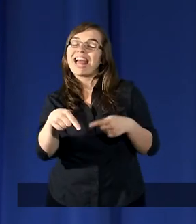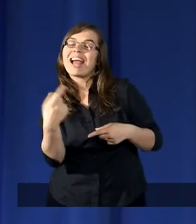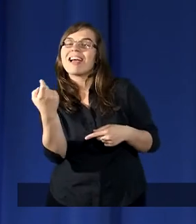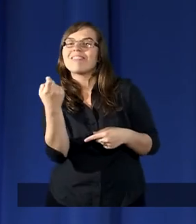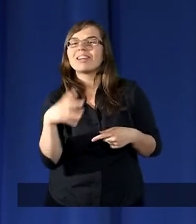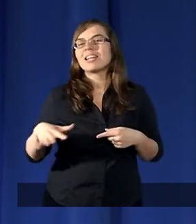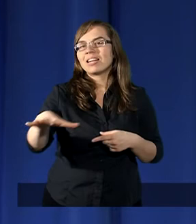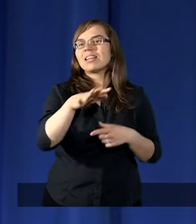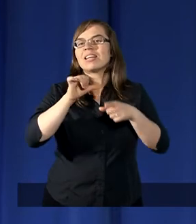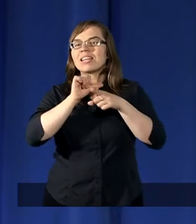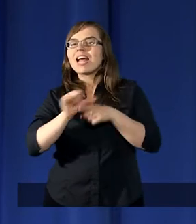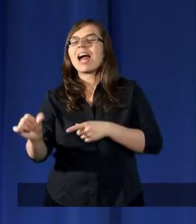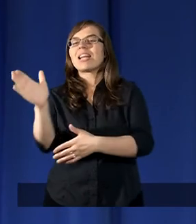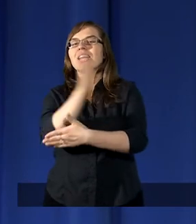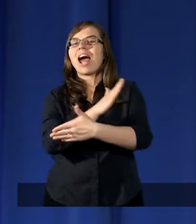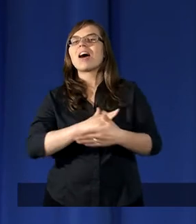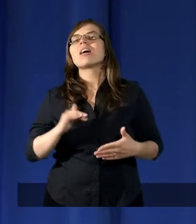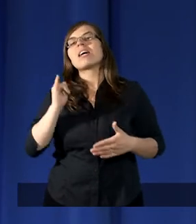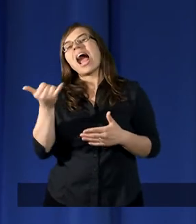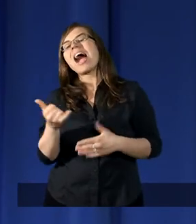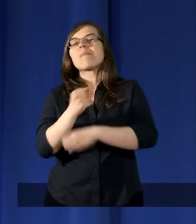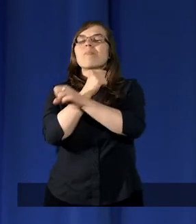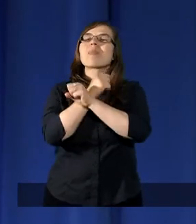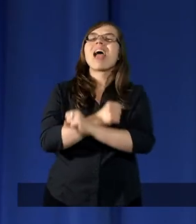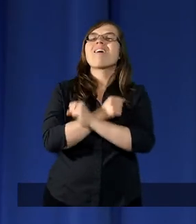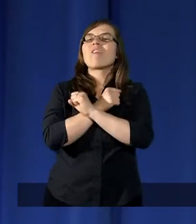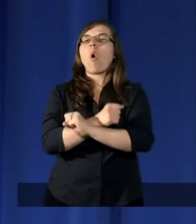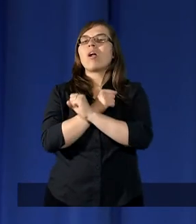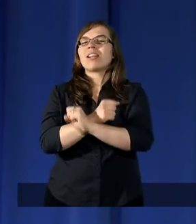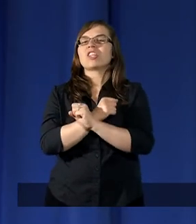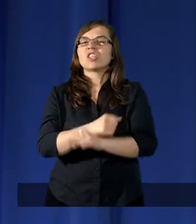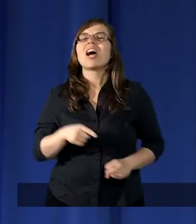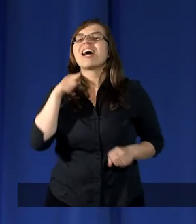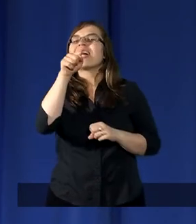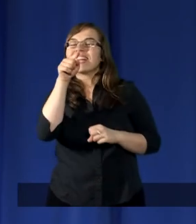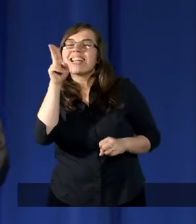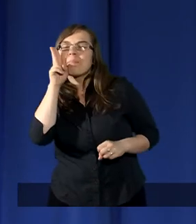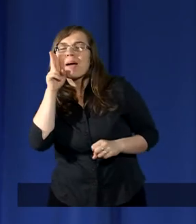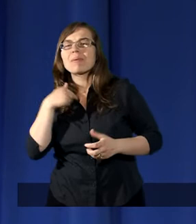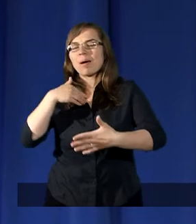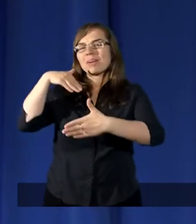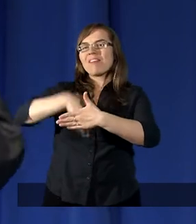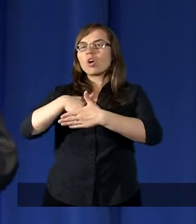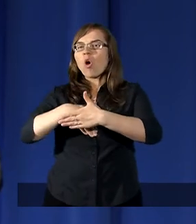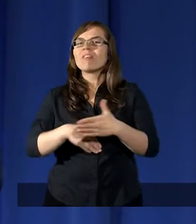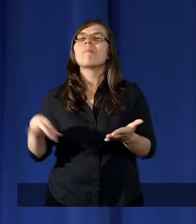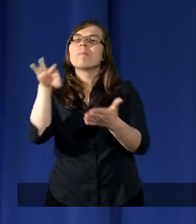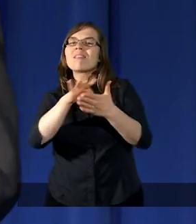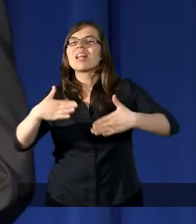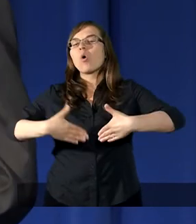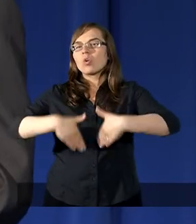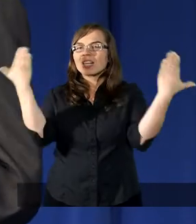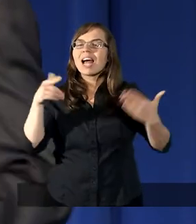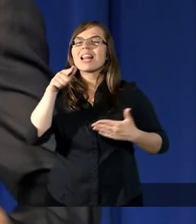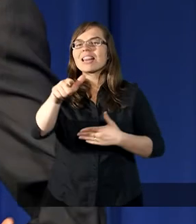jest narodem jakimś niewolniczym. Ty mnie wychowywałeś, że pewnego dnia